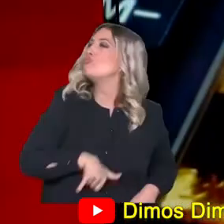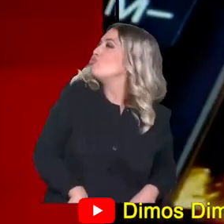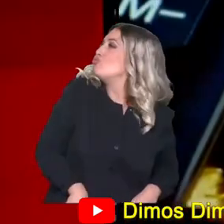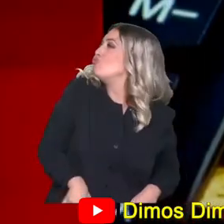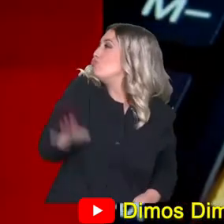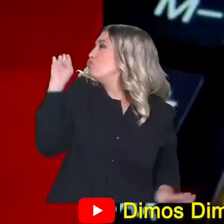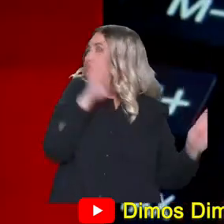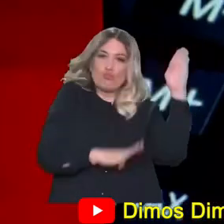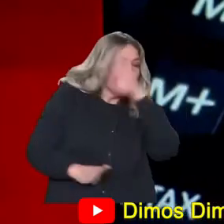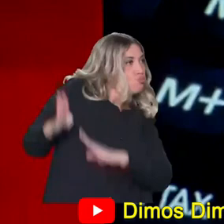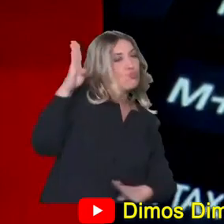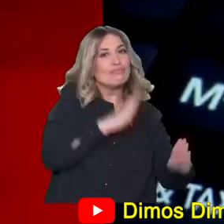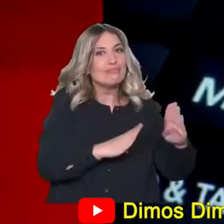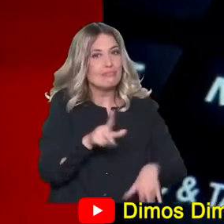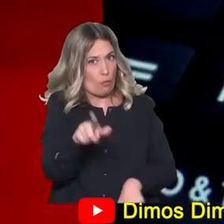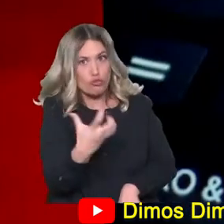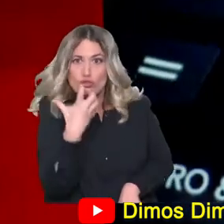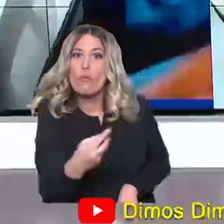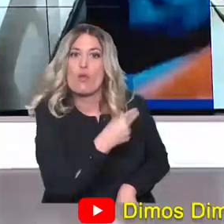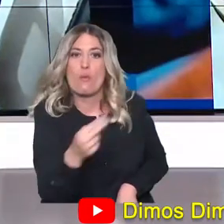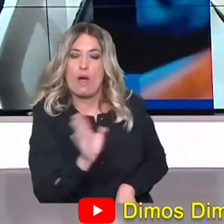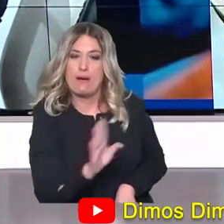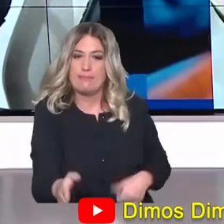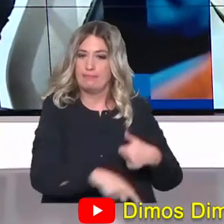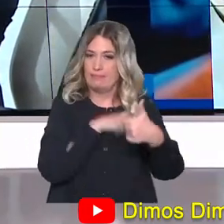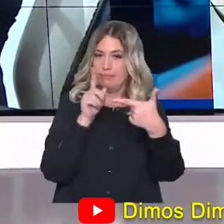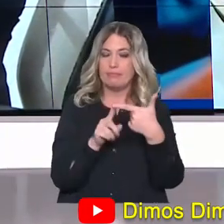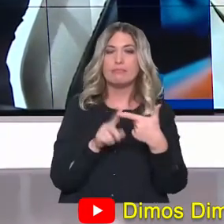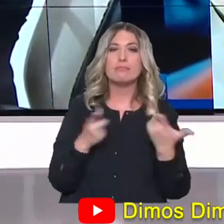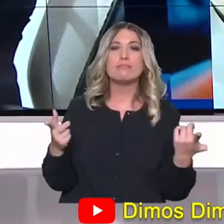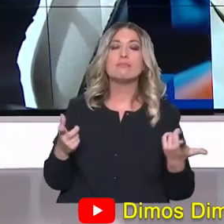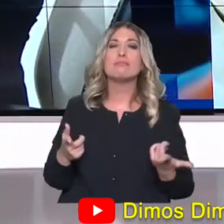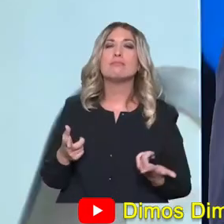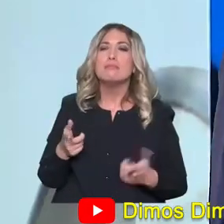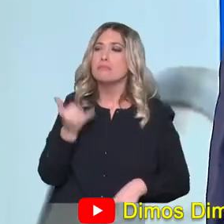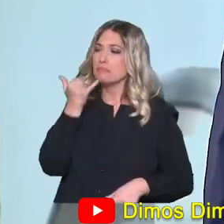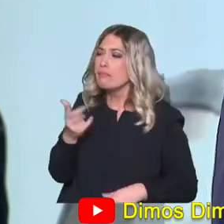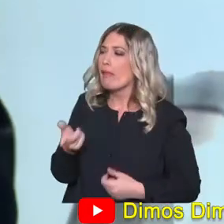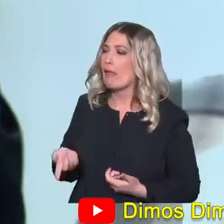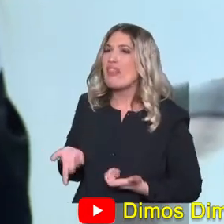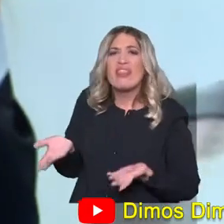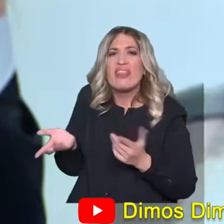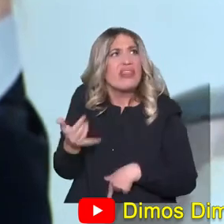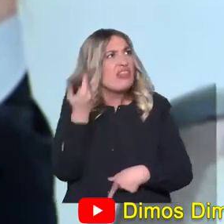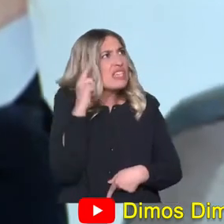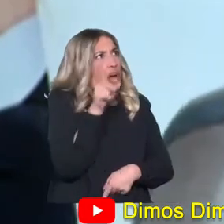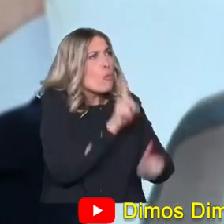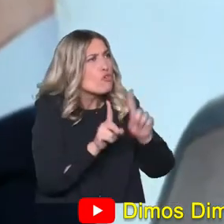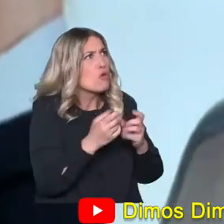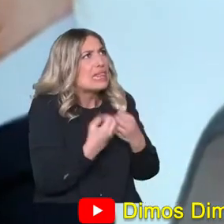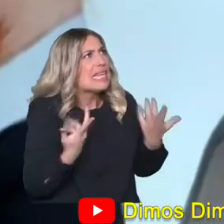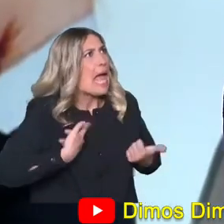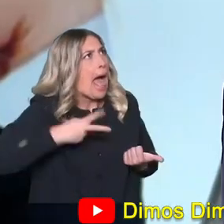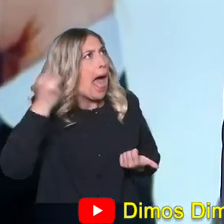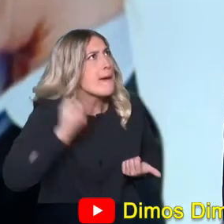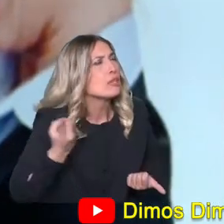Κρύβονται. Πολύ σοβαρό ζήτημα. Πλημελής ενημέρωση. Αυτό σημαίνει ότι δεν έχεις πληροφορίες για το δάνειό σου, για το επιτοκιό του,